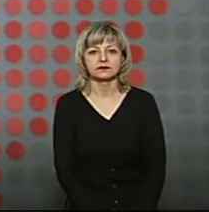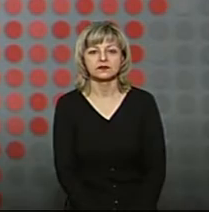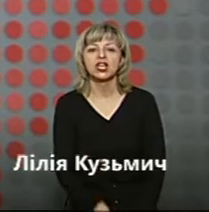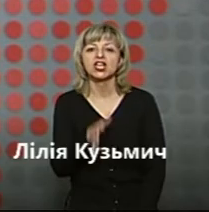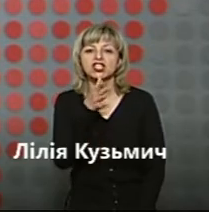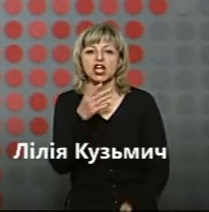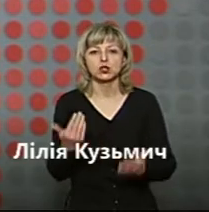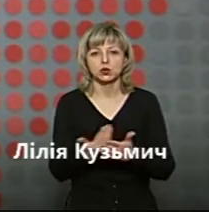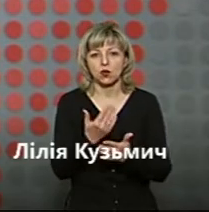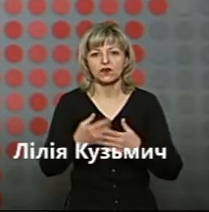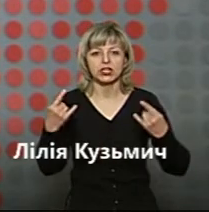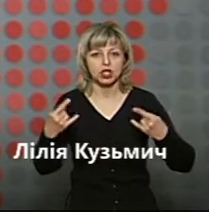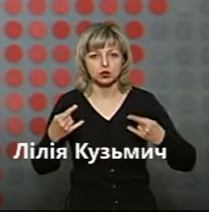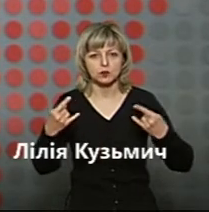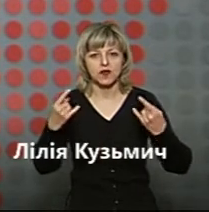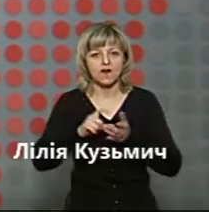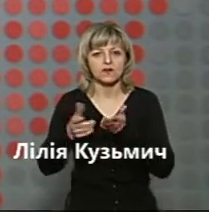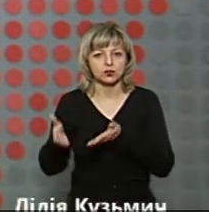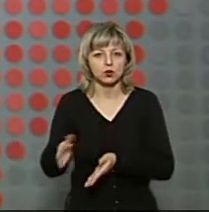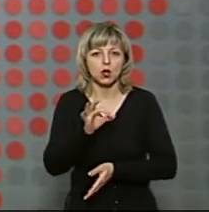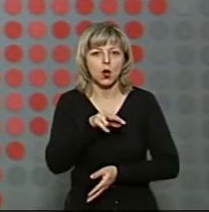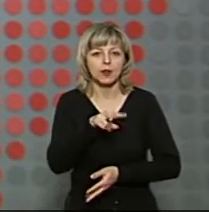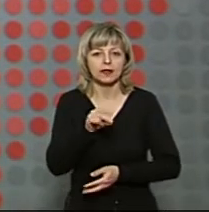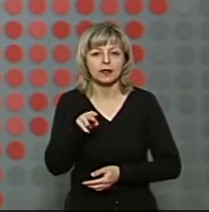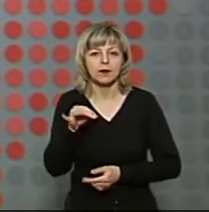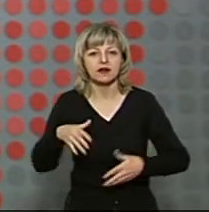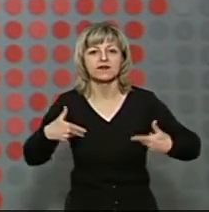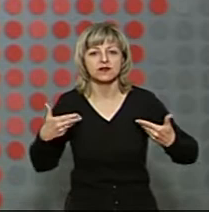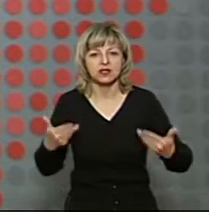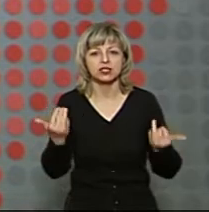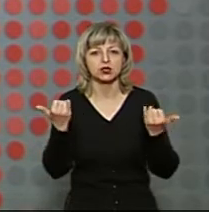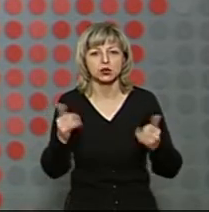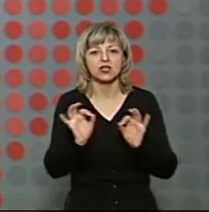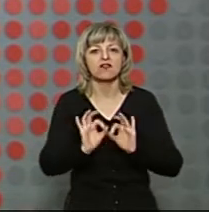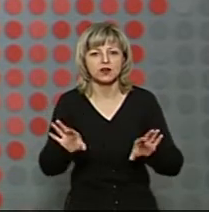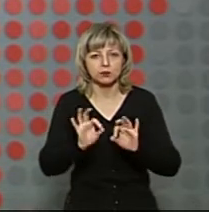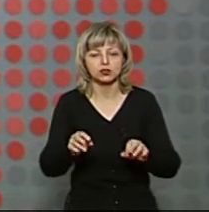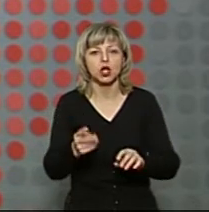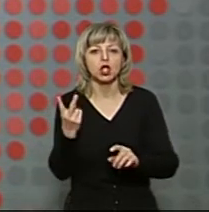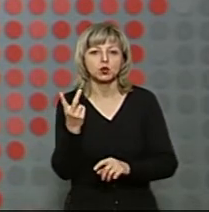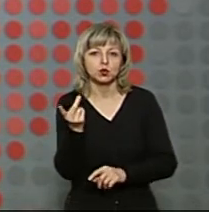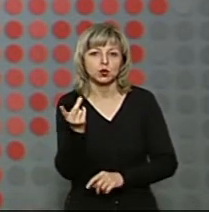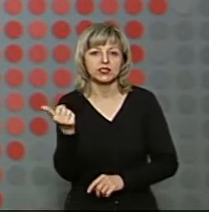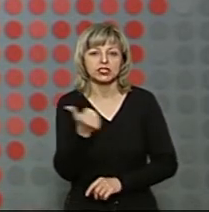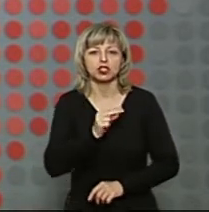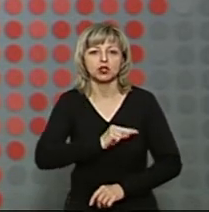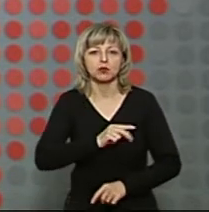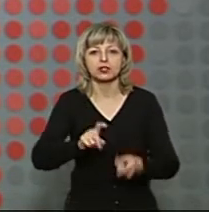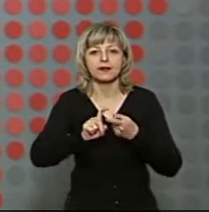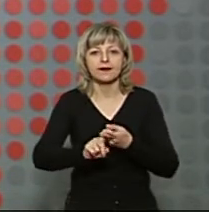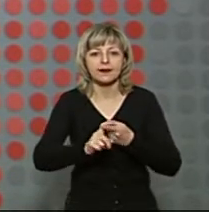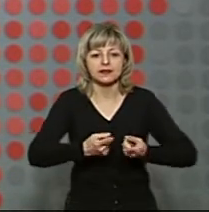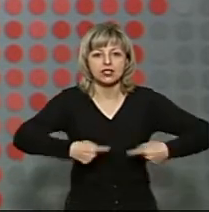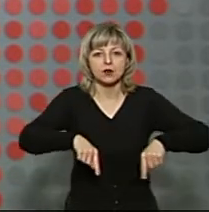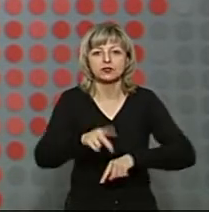Час новин на Суспільному у студії Олена Параймо і вітання. І сьогодні у випуску. Другий тиждень роботи карантинних